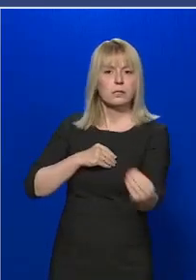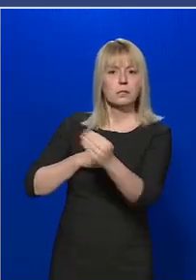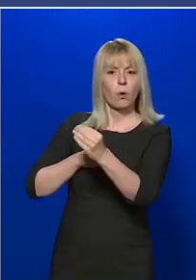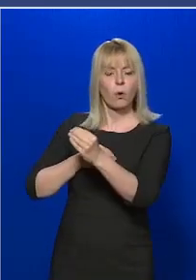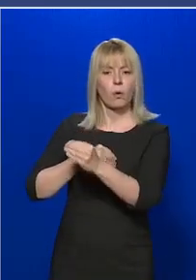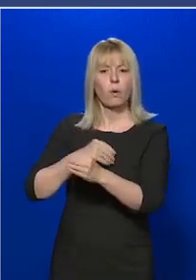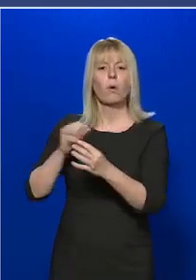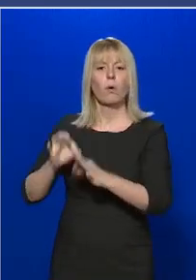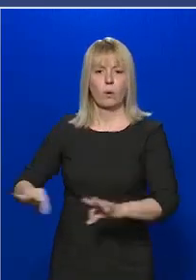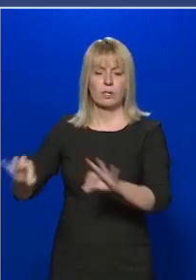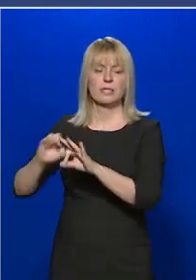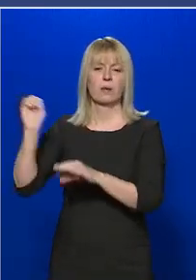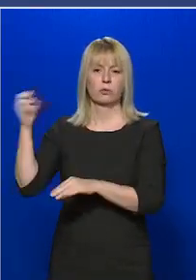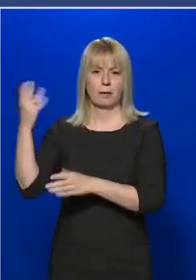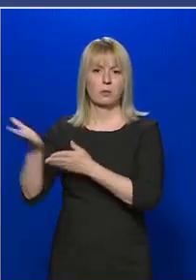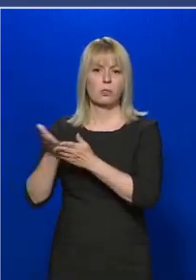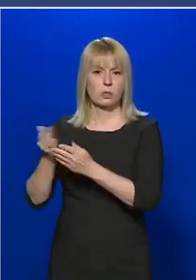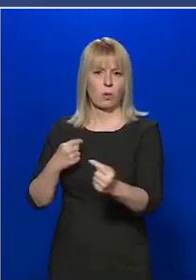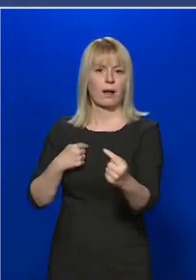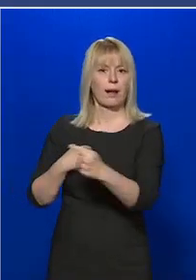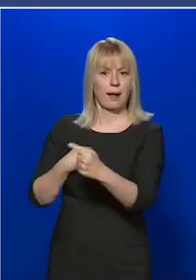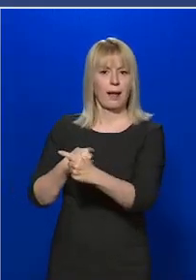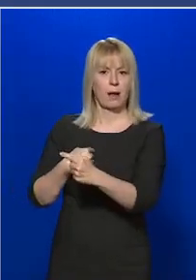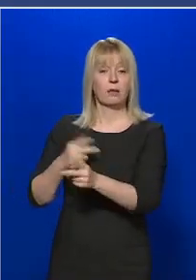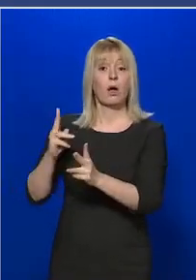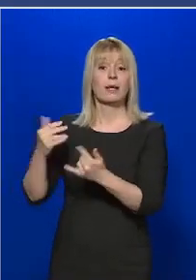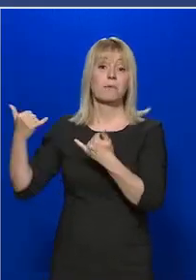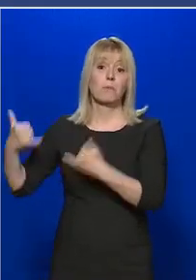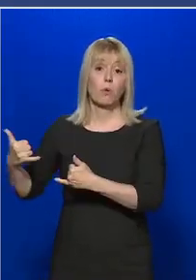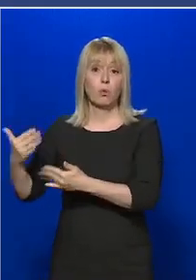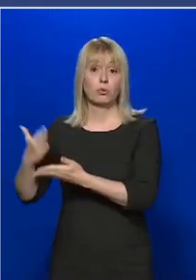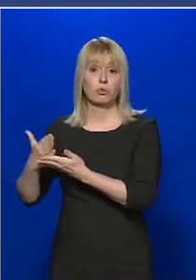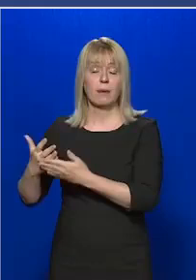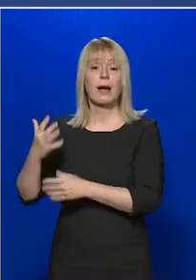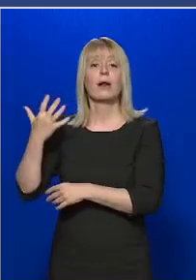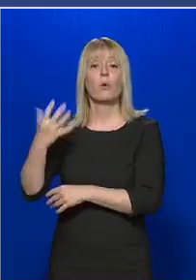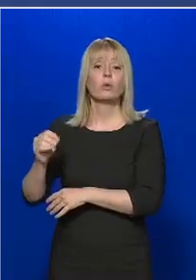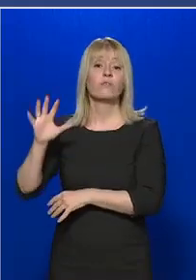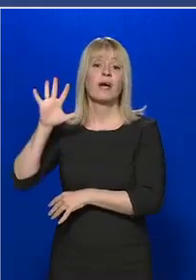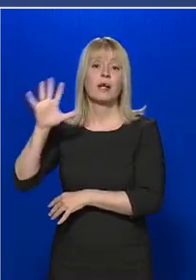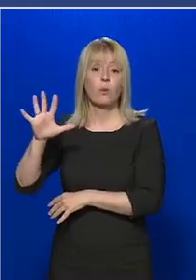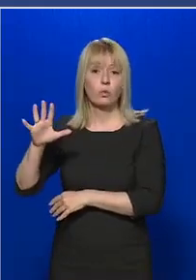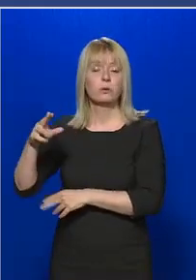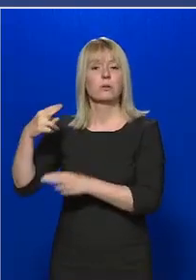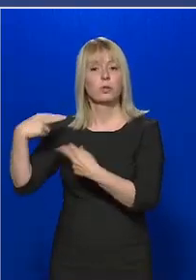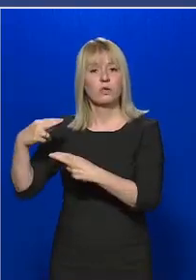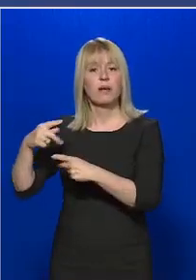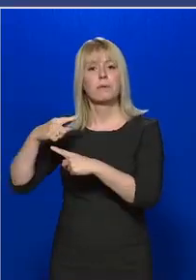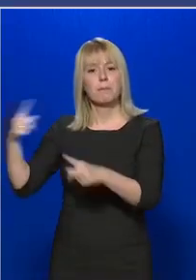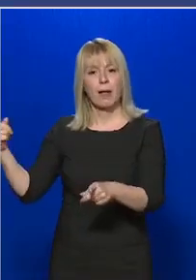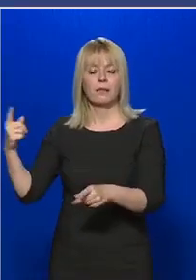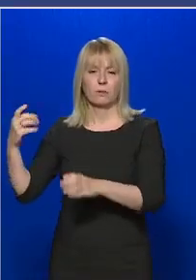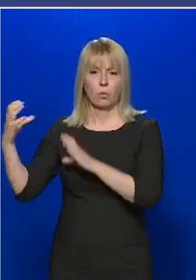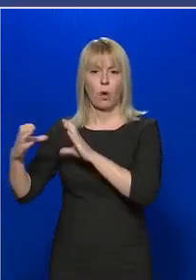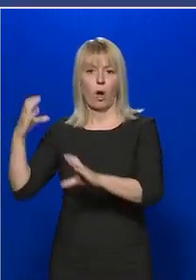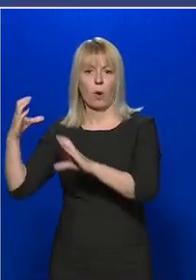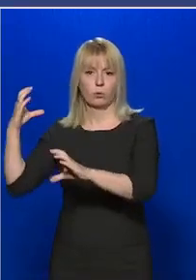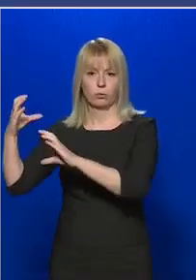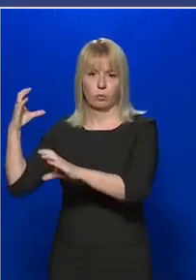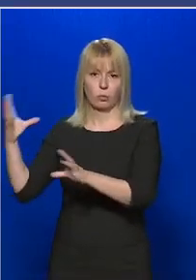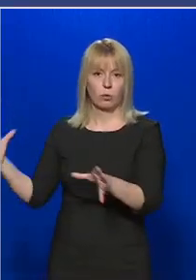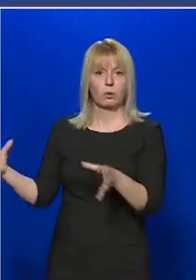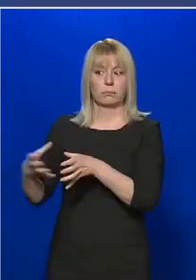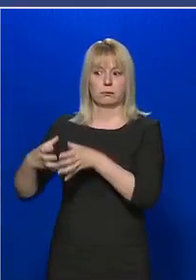országos mentőszolgálatnak, aki most már 55 további mentőkocsival végzi a